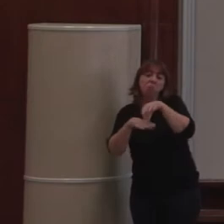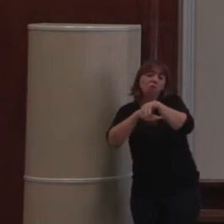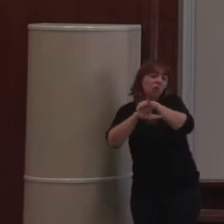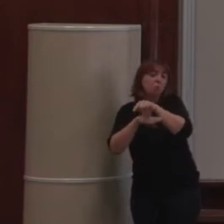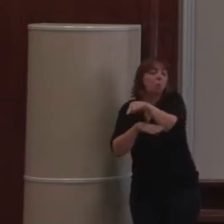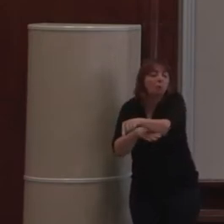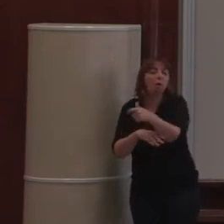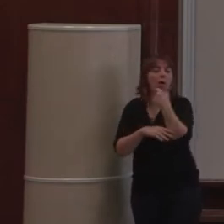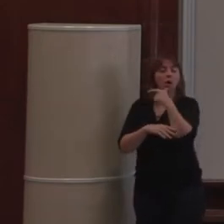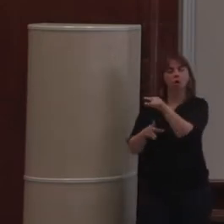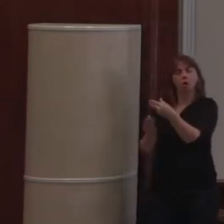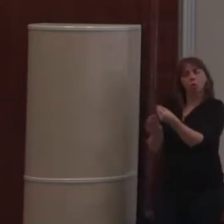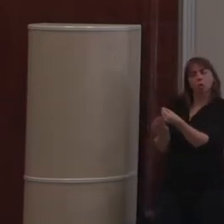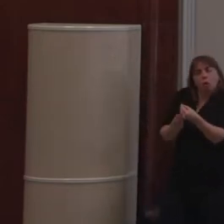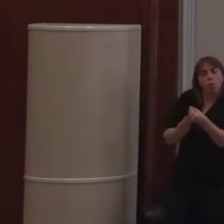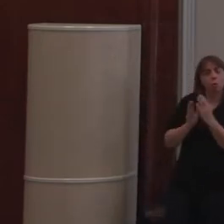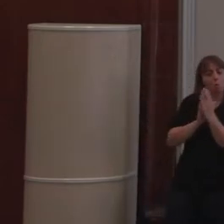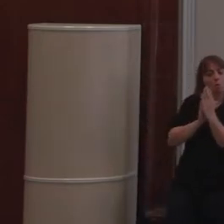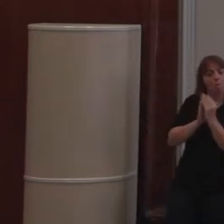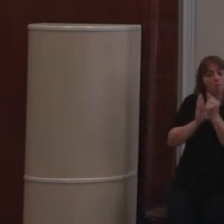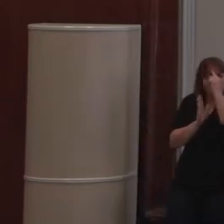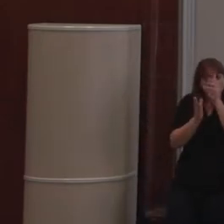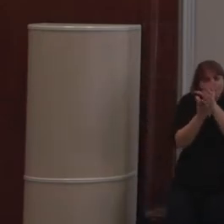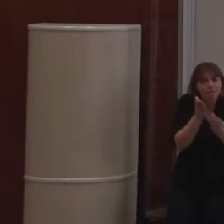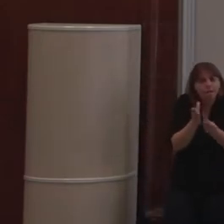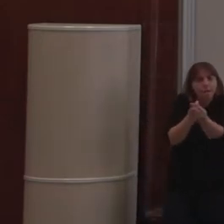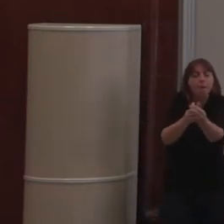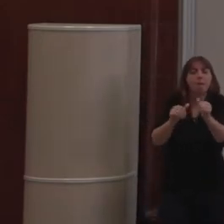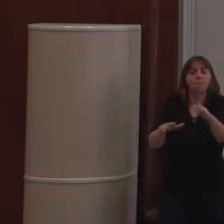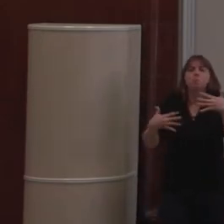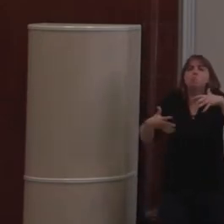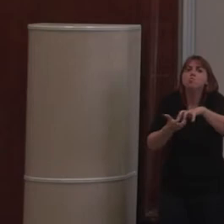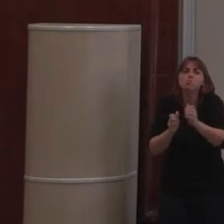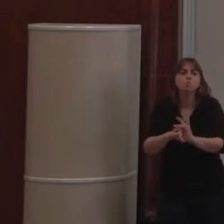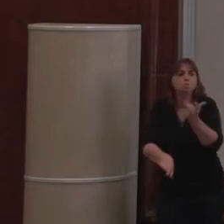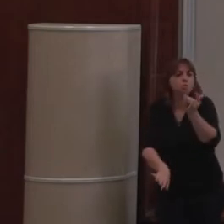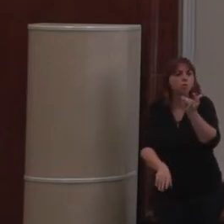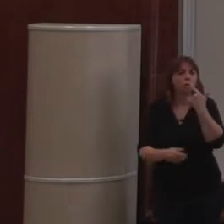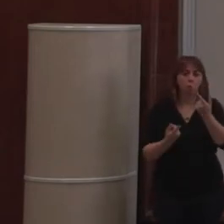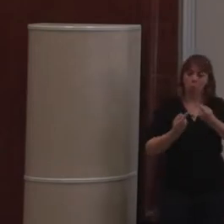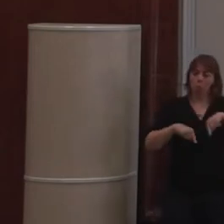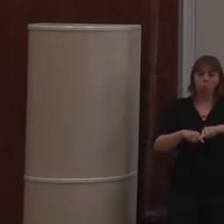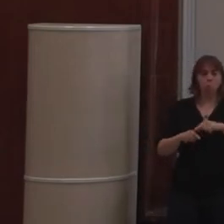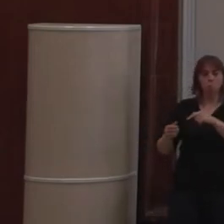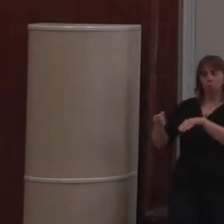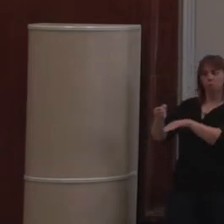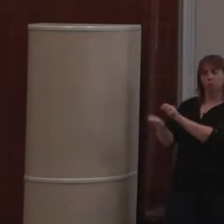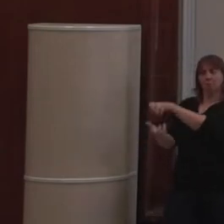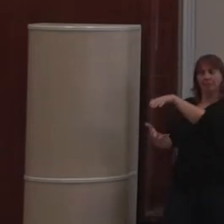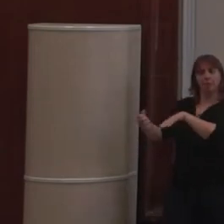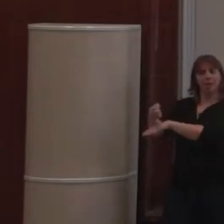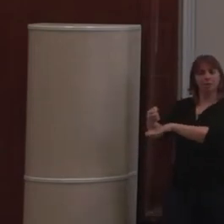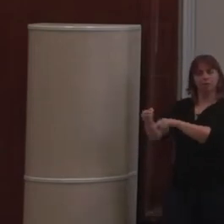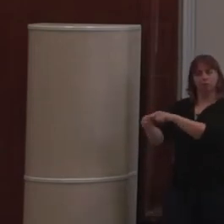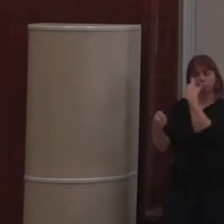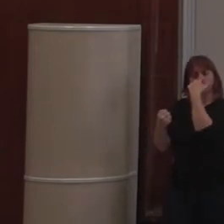patterns d'implémentation assez compliqués à maîtriser. Donc, notre stack, elle est solide. Elle sait faire face à ça. Et